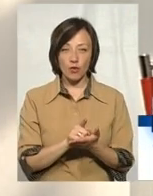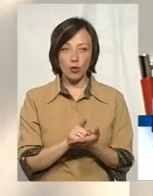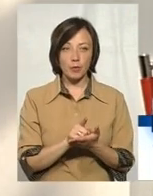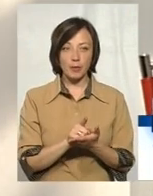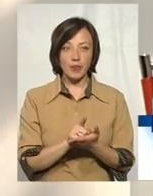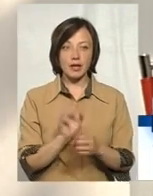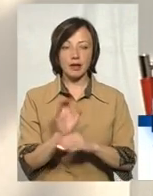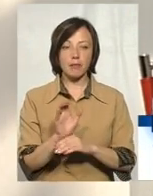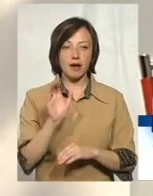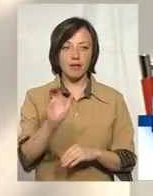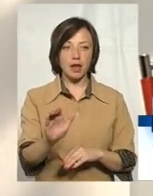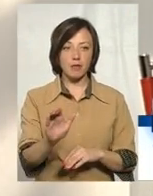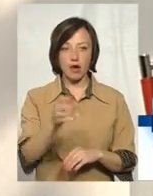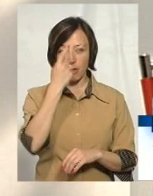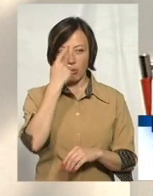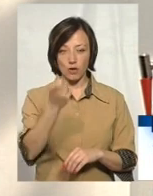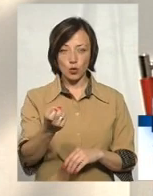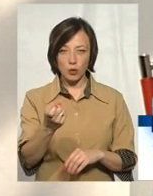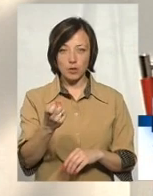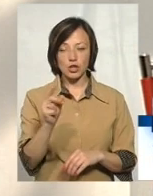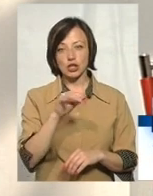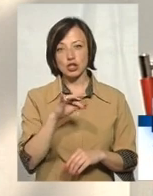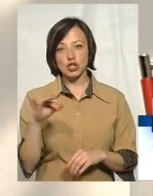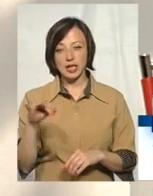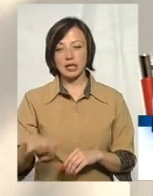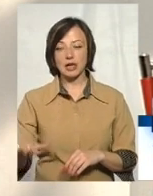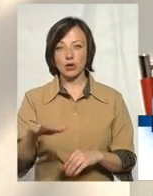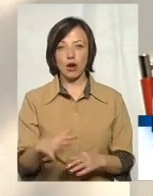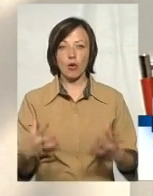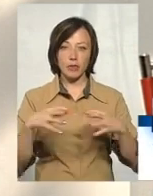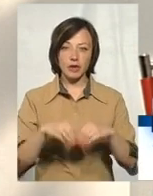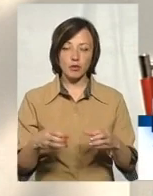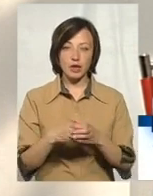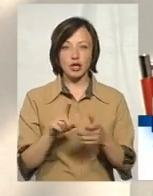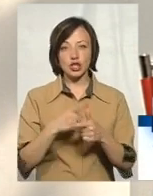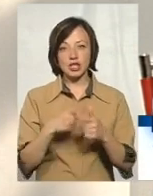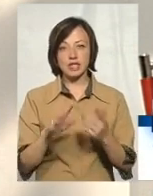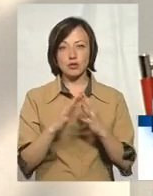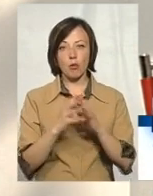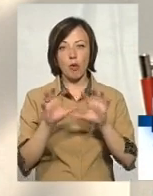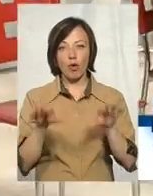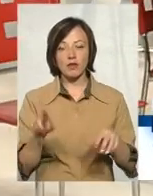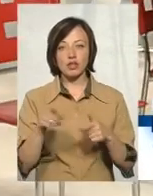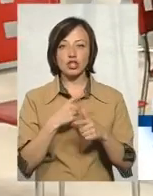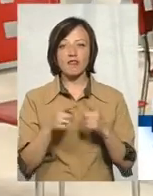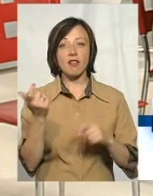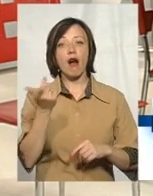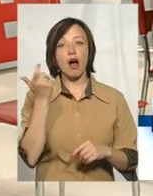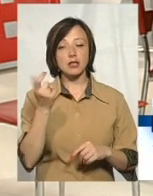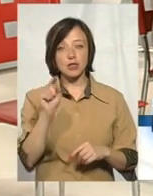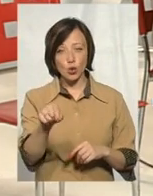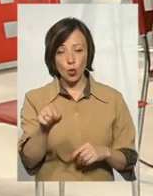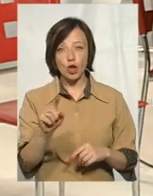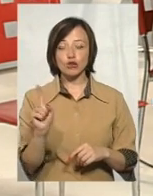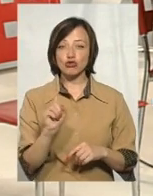направляємо повідомлення, чи то територіальній об'єднаній громаді, чи сільському голові, чи власнику. Для